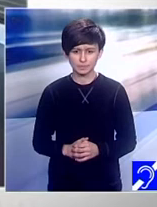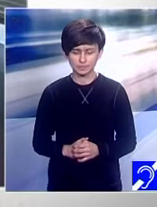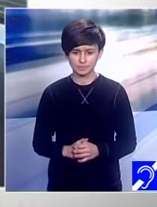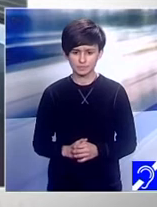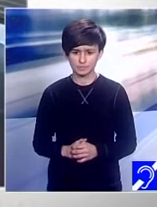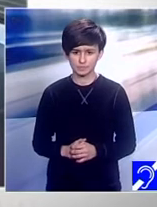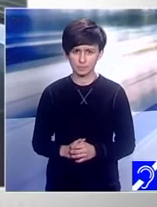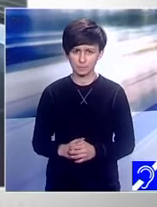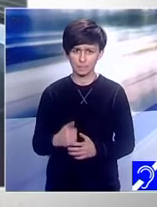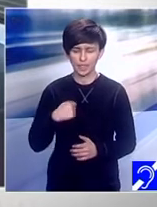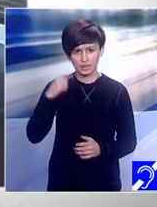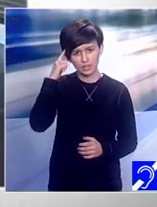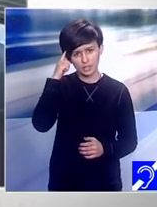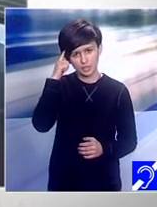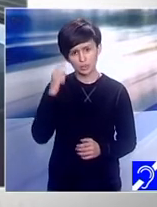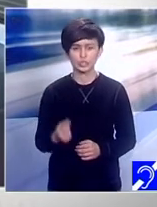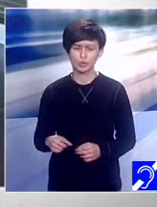pentru că știu că va fi bine.